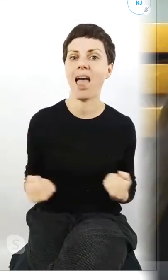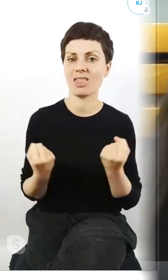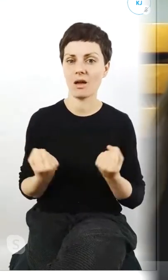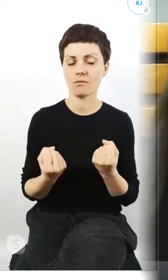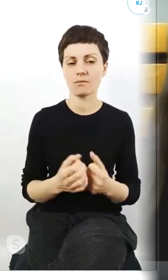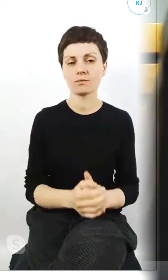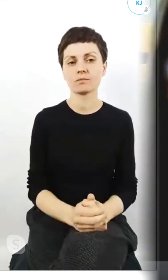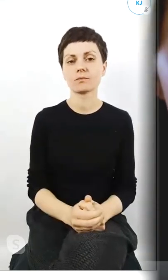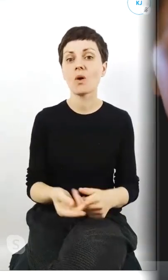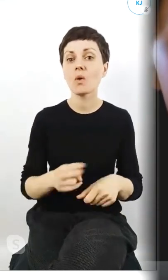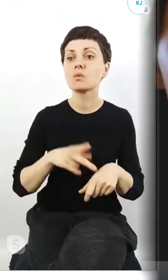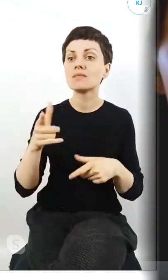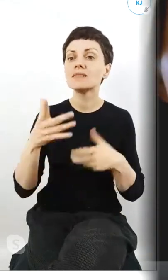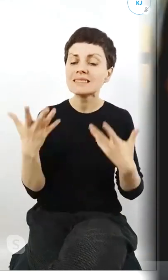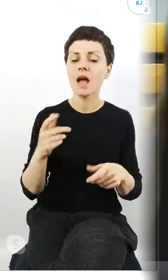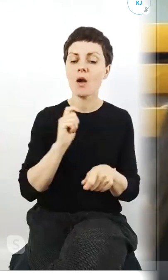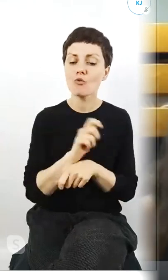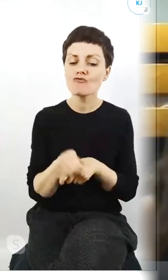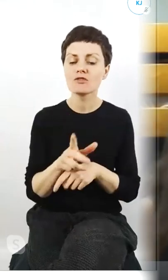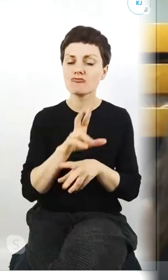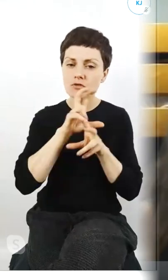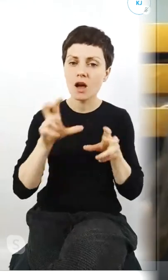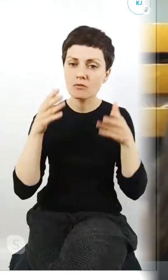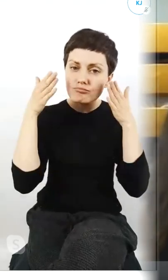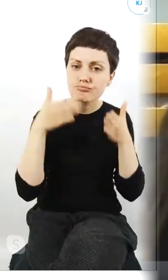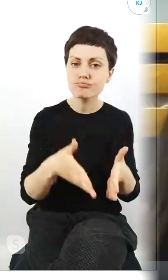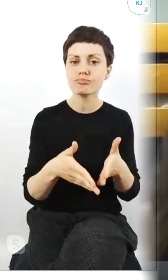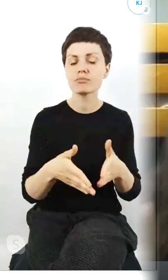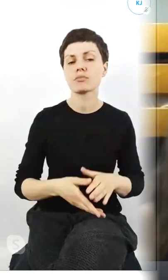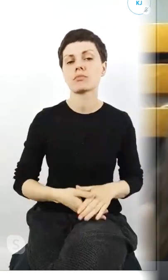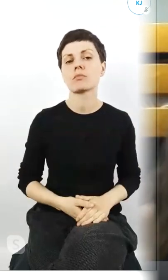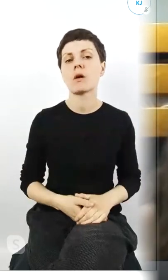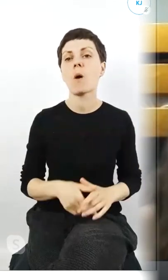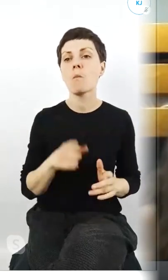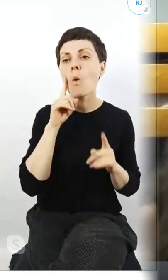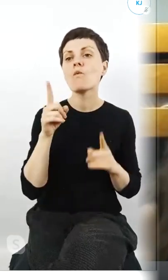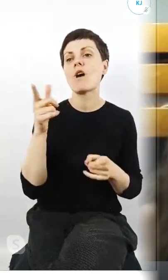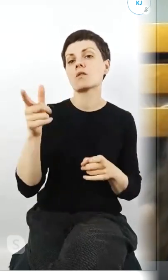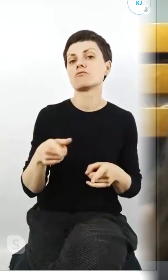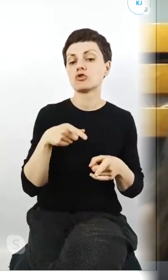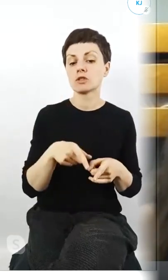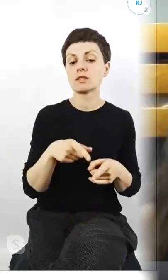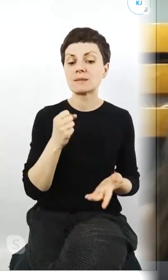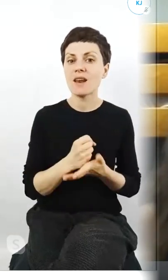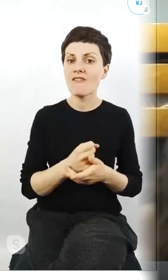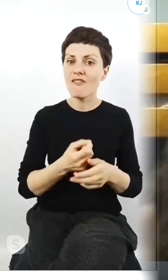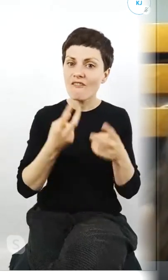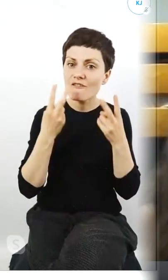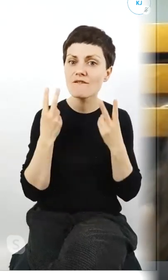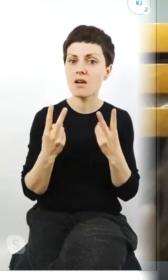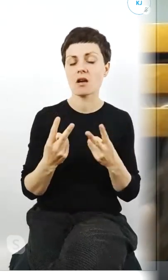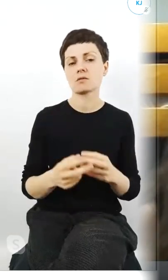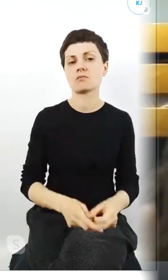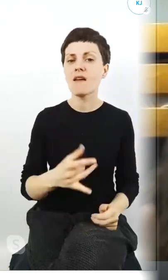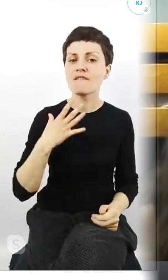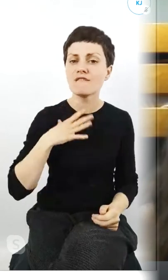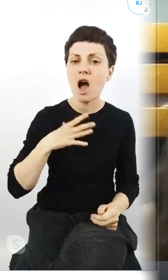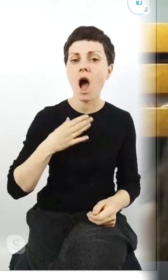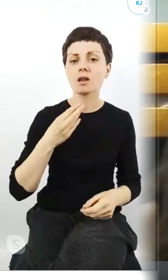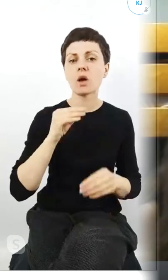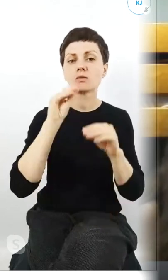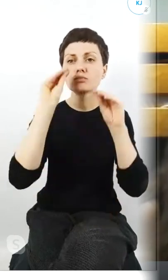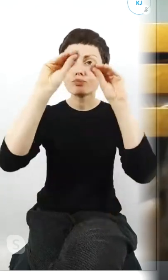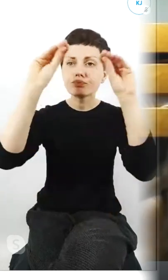chcesz poświęcić swój czas bo uważasz że ta sprawa jest ważna i warta uświadamiania